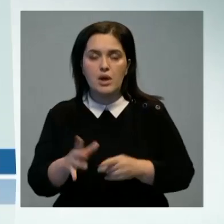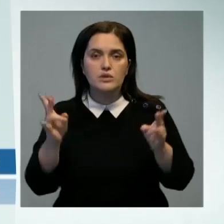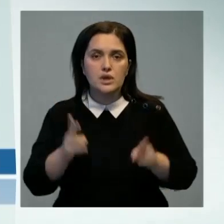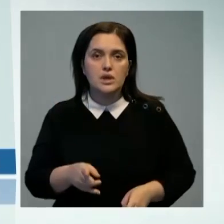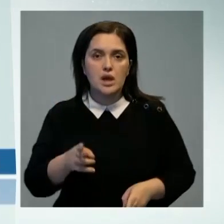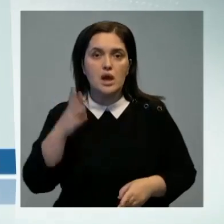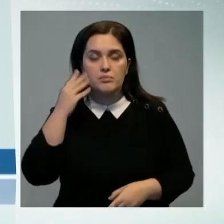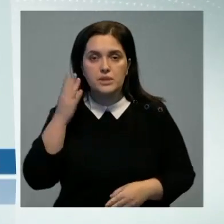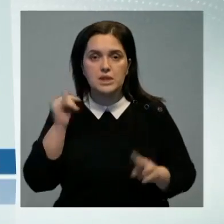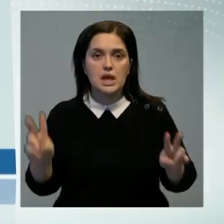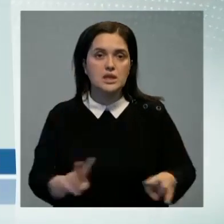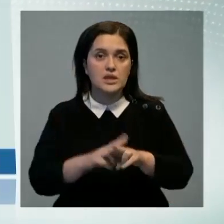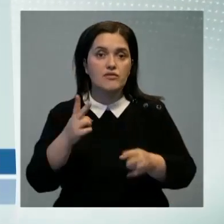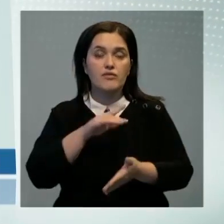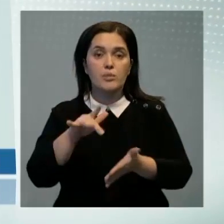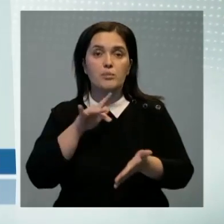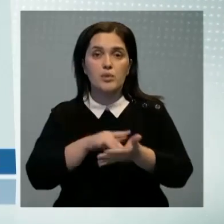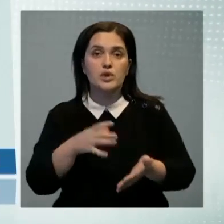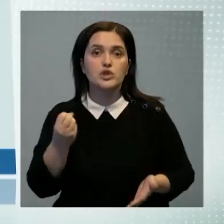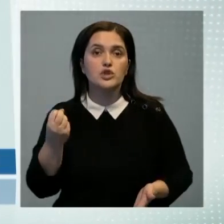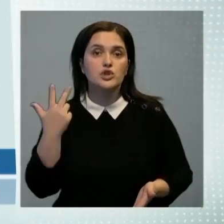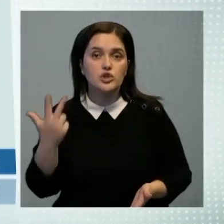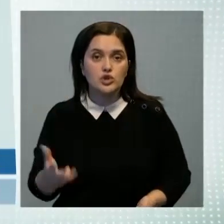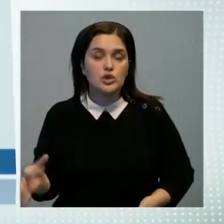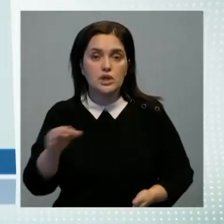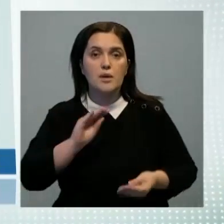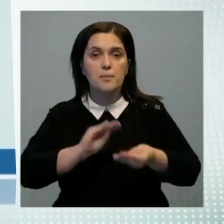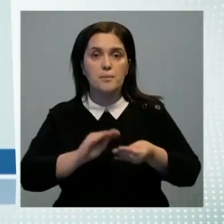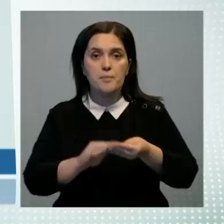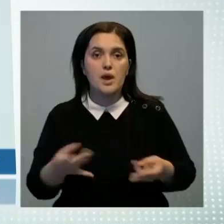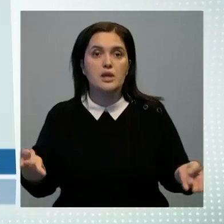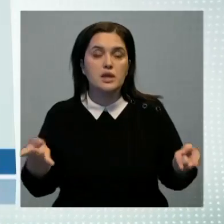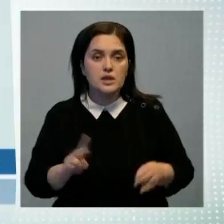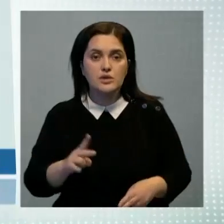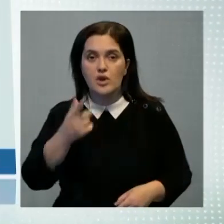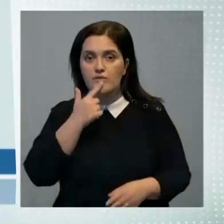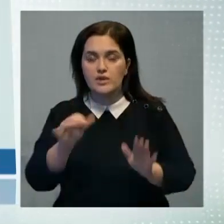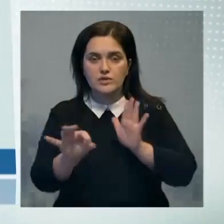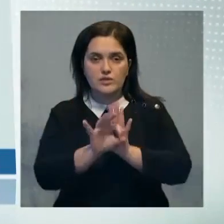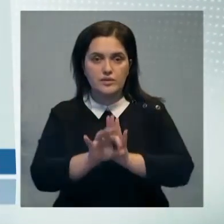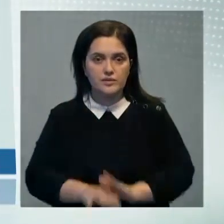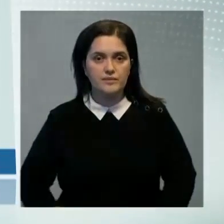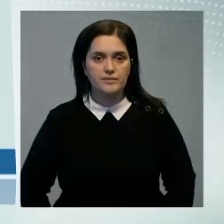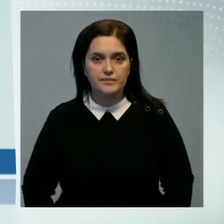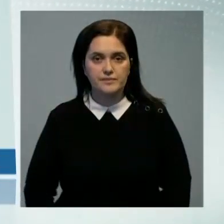новых случаев ковид в Алматы и в столице. Оба мегаполиса и еще три региона по-прежнему в красной зоне.